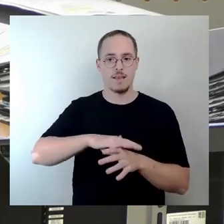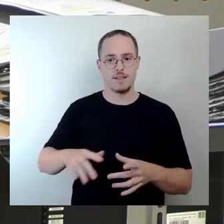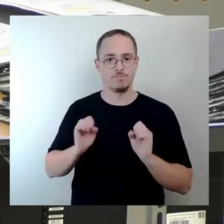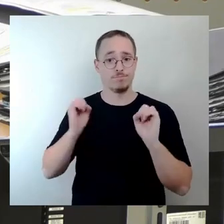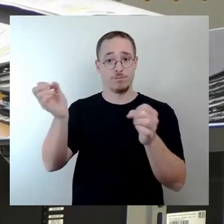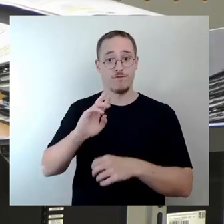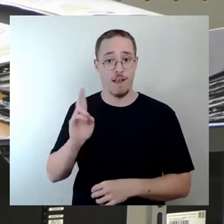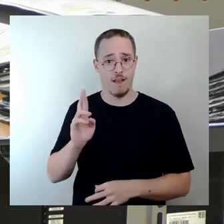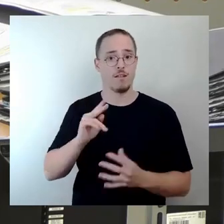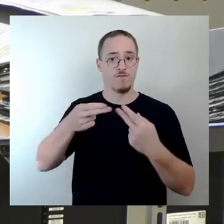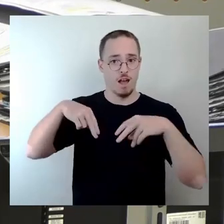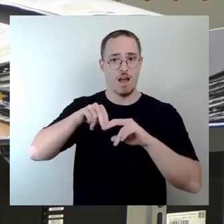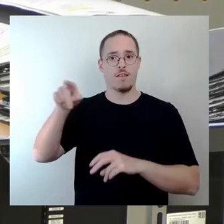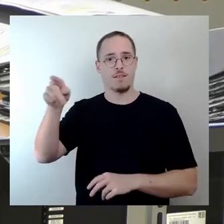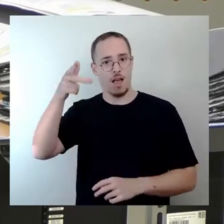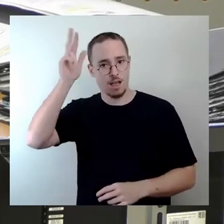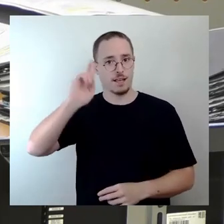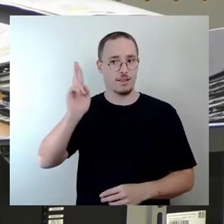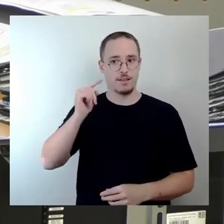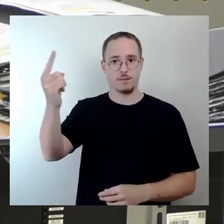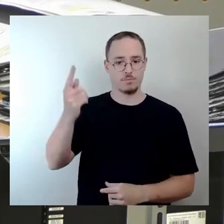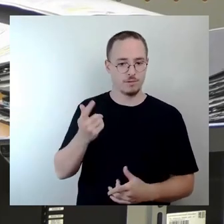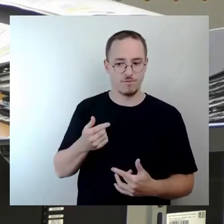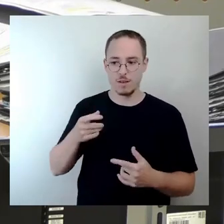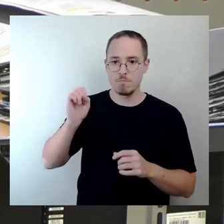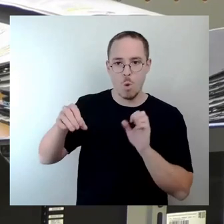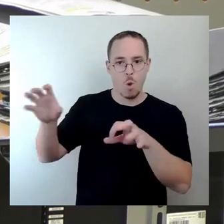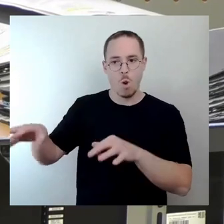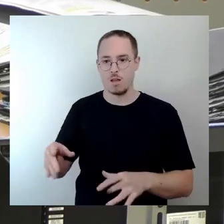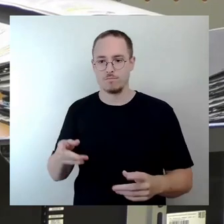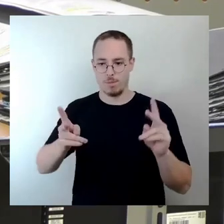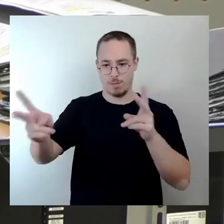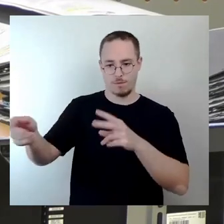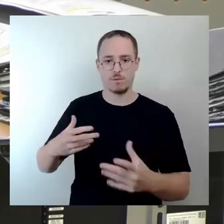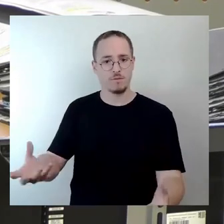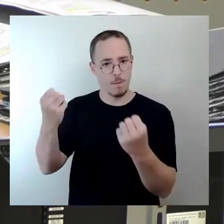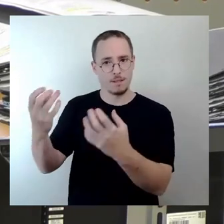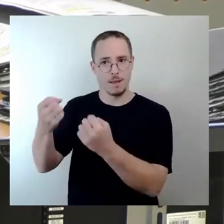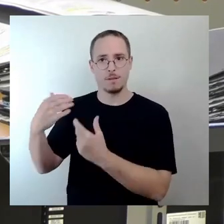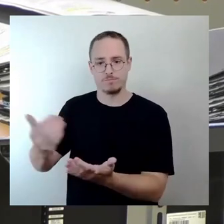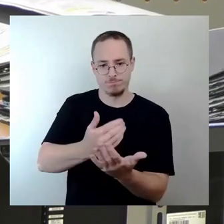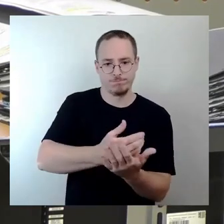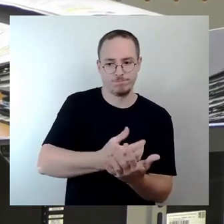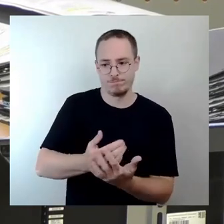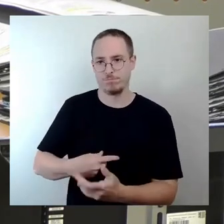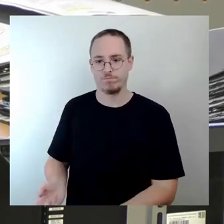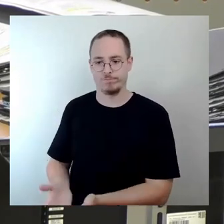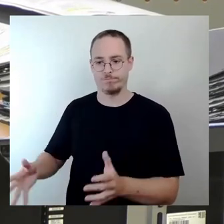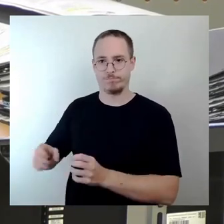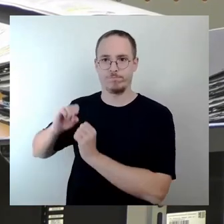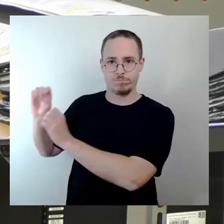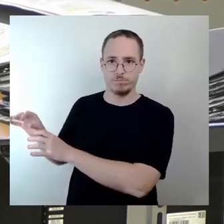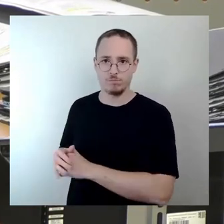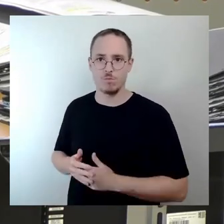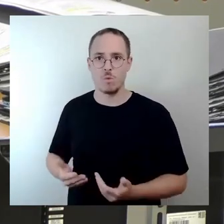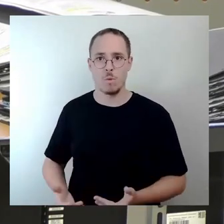Riedel mit seinen Leuten, die dort Müll gesammelt haben. Die Stadt hat seit dem Erwerb der Flächen dort vor Ort nichts für das Landschaftsschutzgebiet